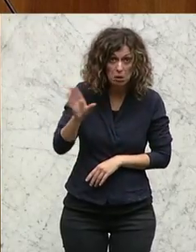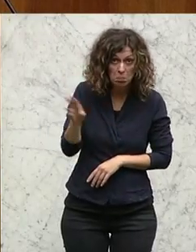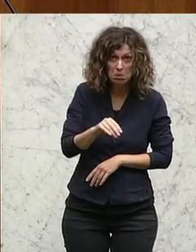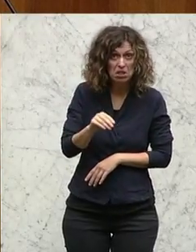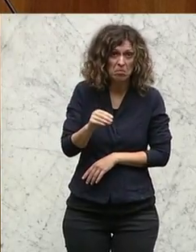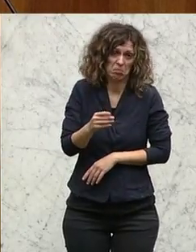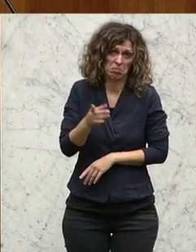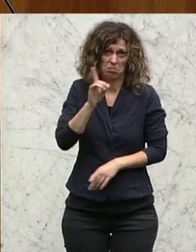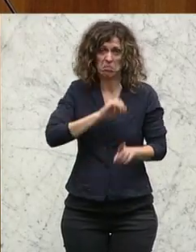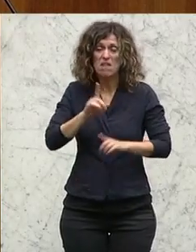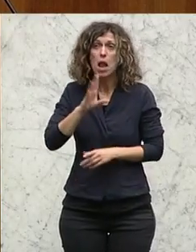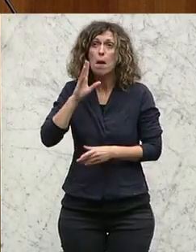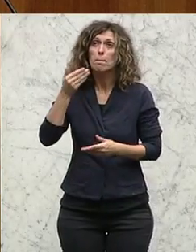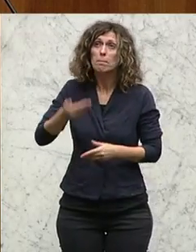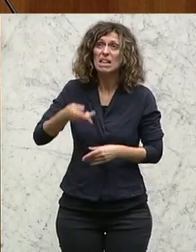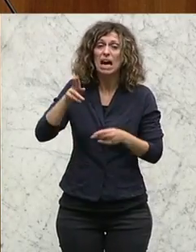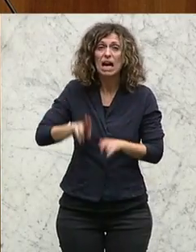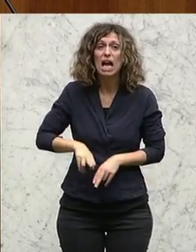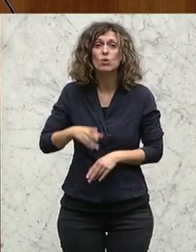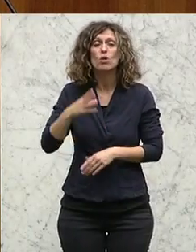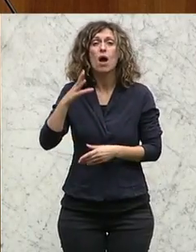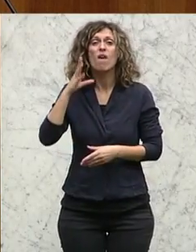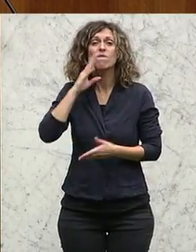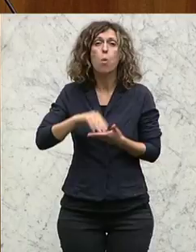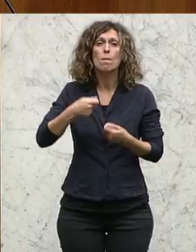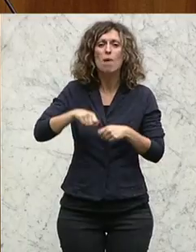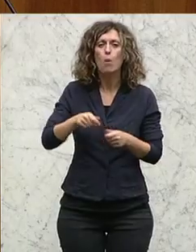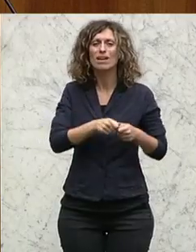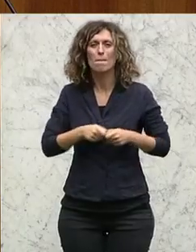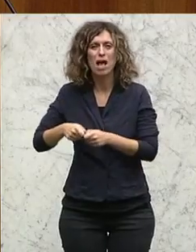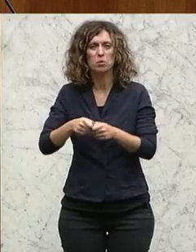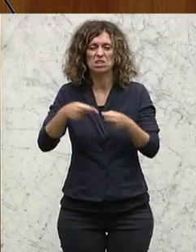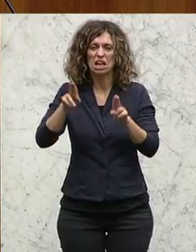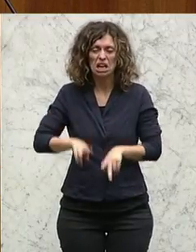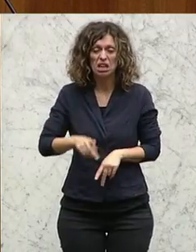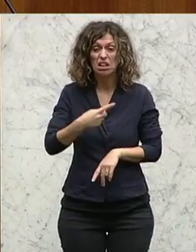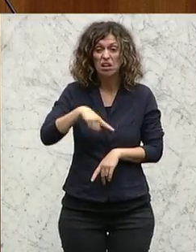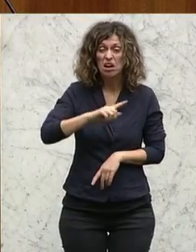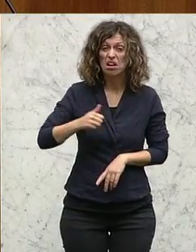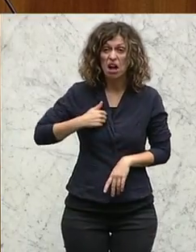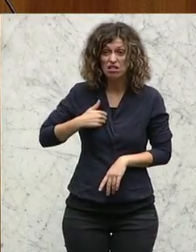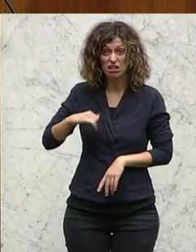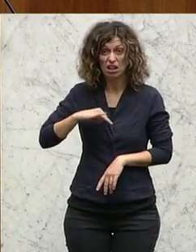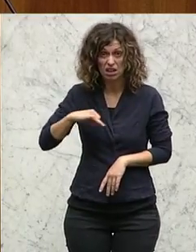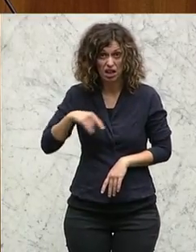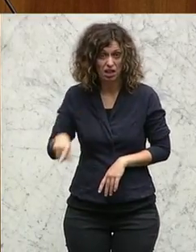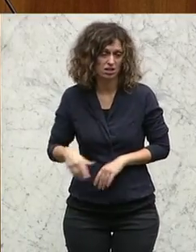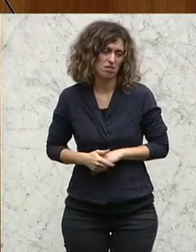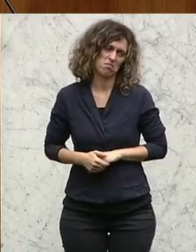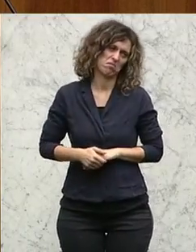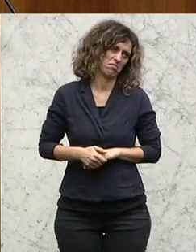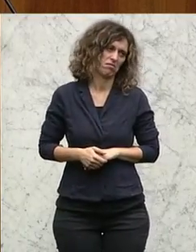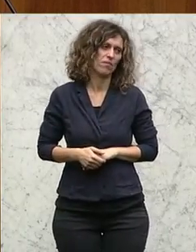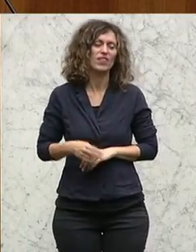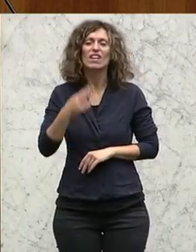beim Mietrecht und der Wohnbaugemeinnützigkeitsrecht, was wir hier haben, glaube ich, werden Sie sich dafür nicht interessieren. Also, ich glaube,